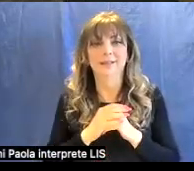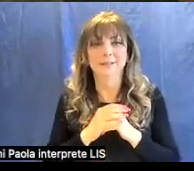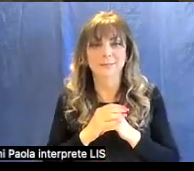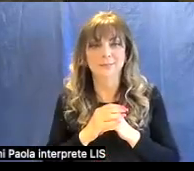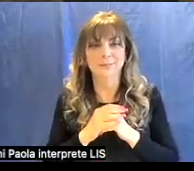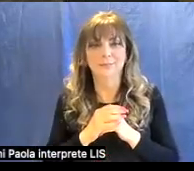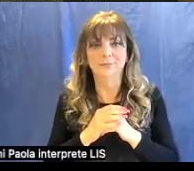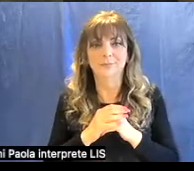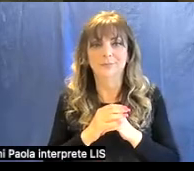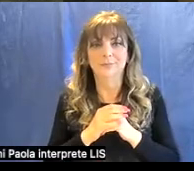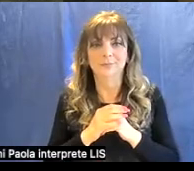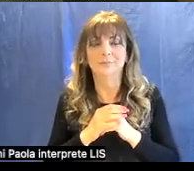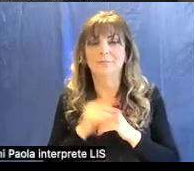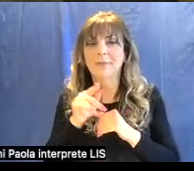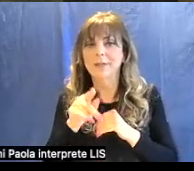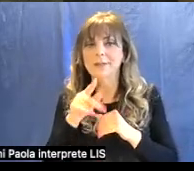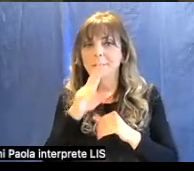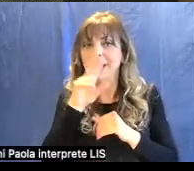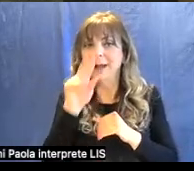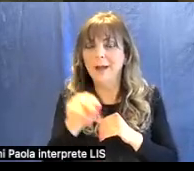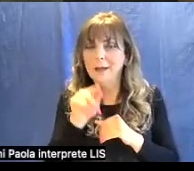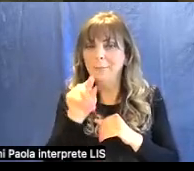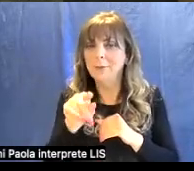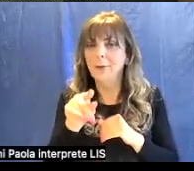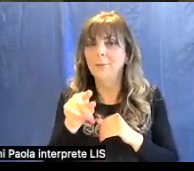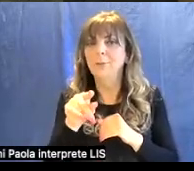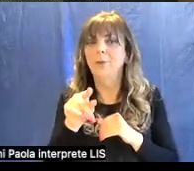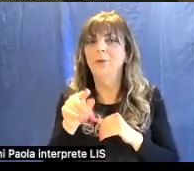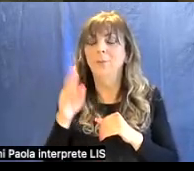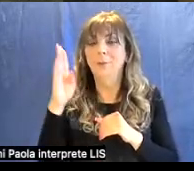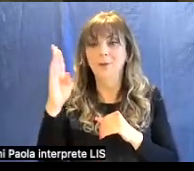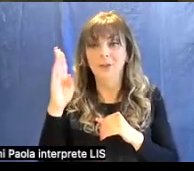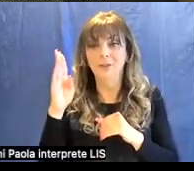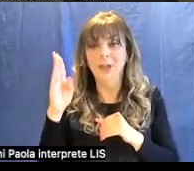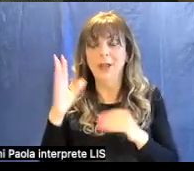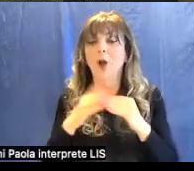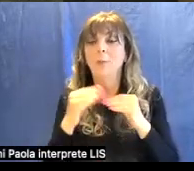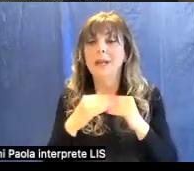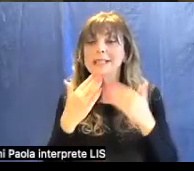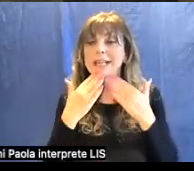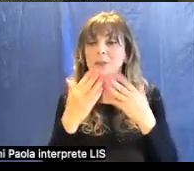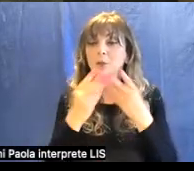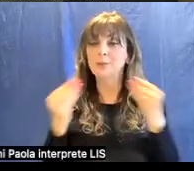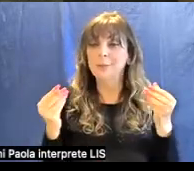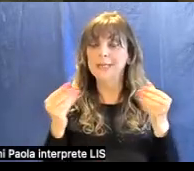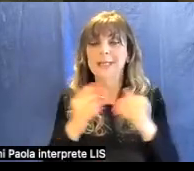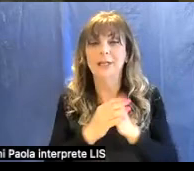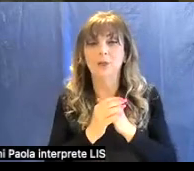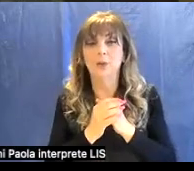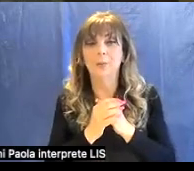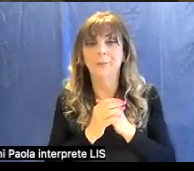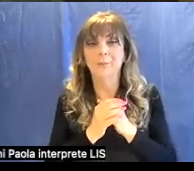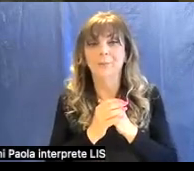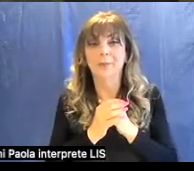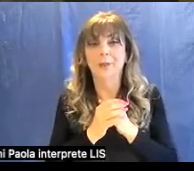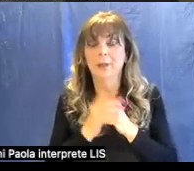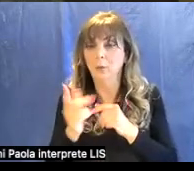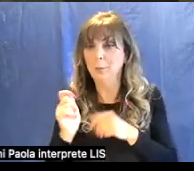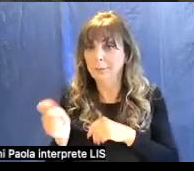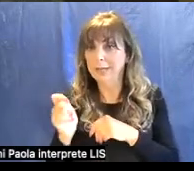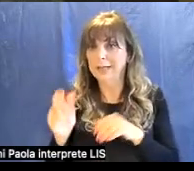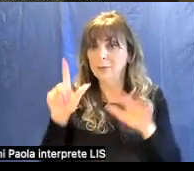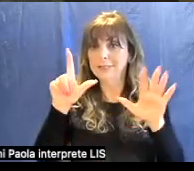che dove proprio si parla di Botticelli di quest'opera per Santo Spirito che per la quale lui viene pagato